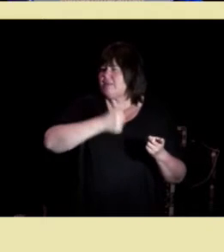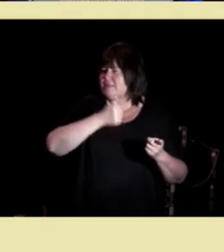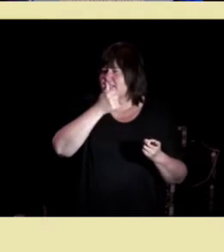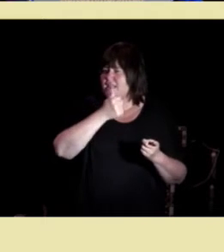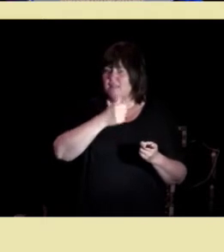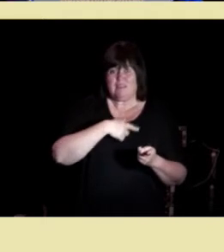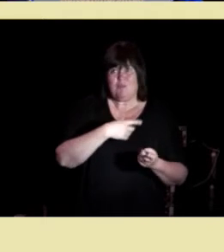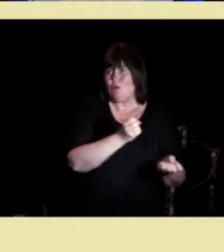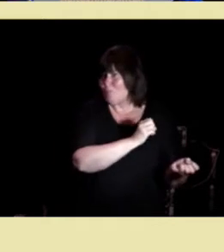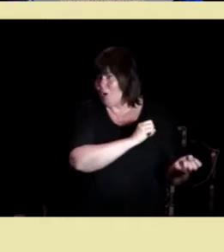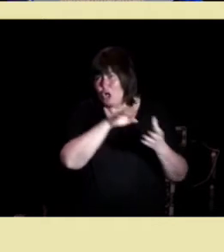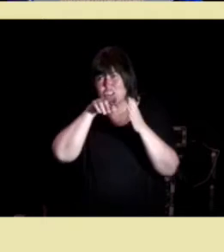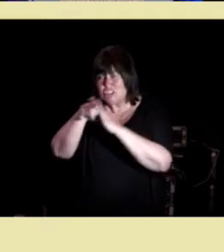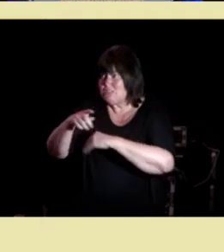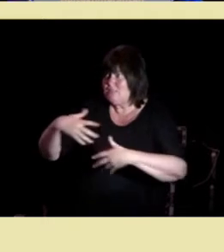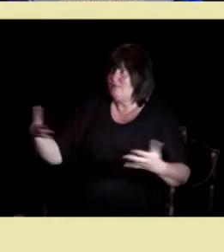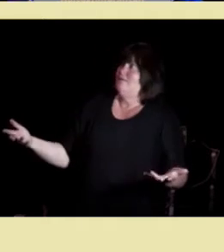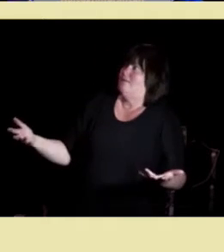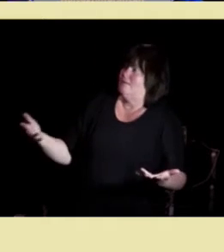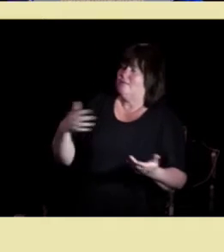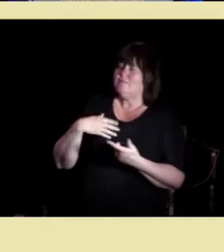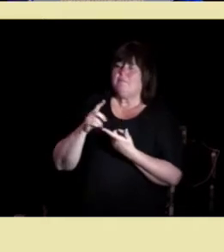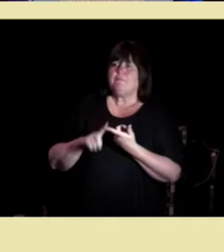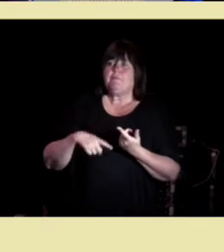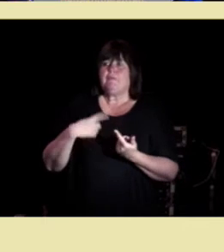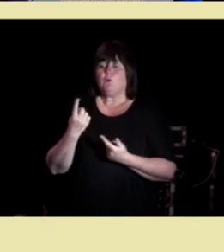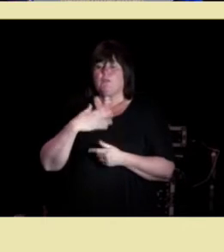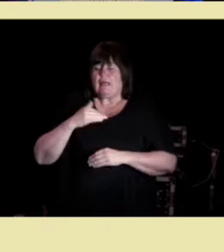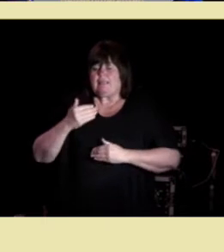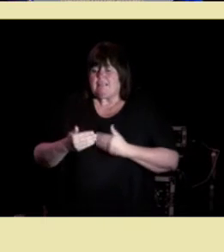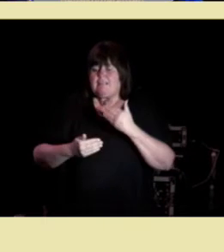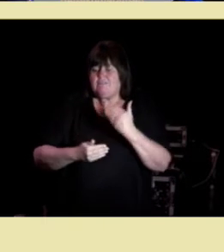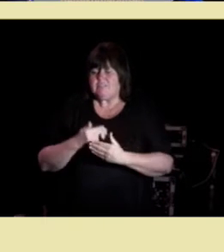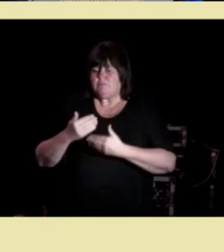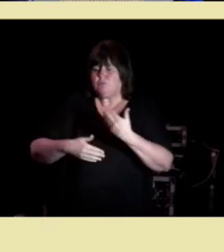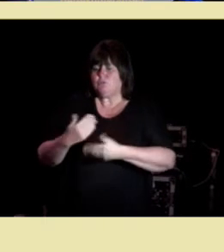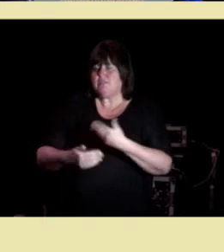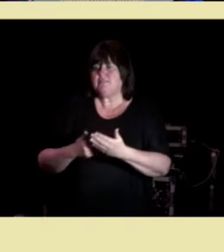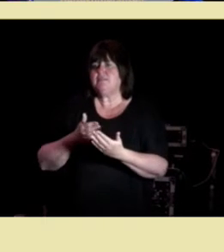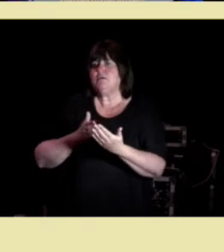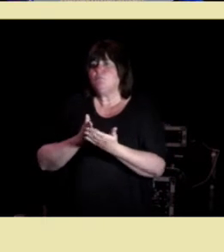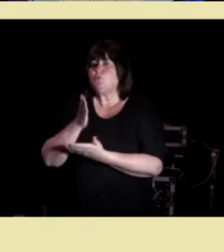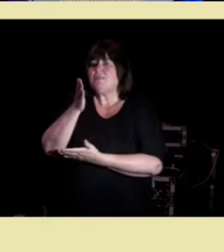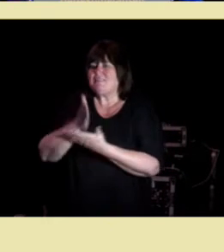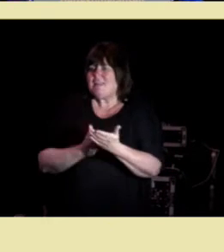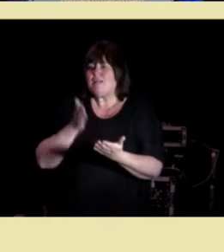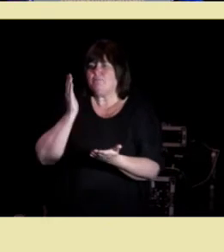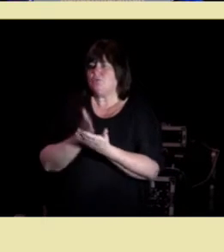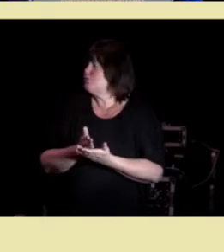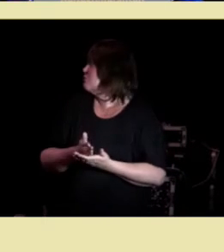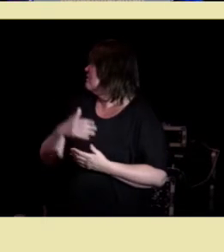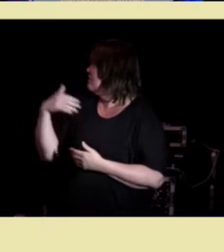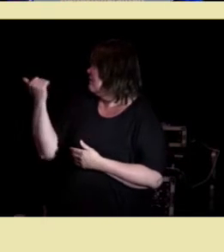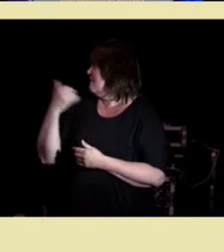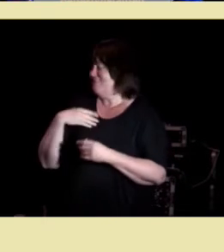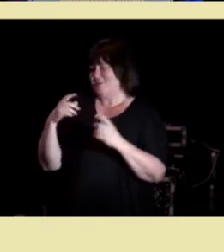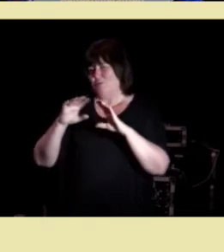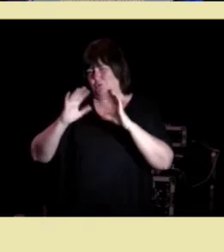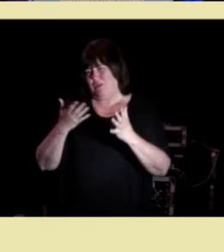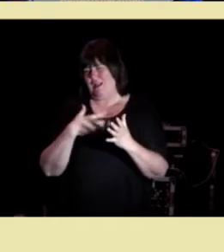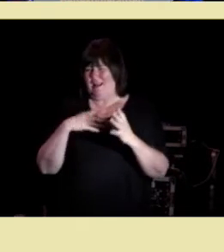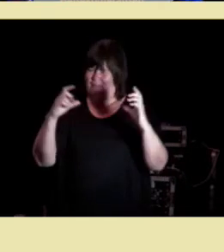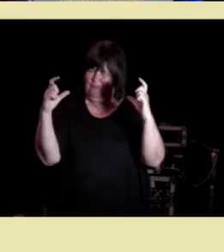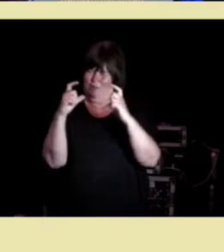og som dere ser så er det en trinnvis prosess mot en delt beslutning denne modellen er forbilledelig enkel og